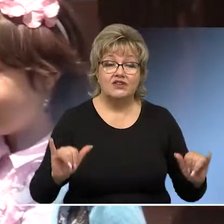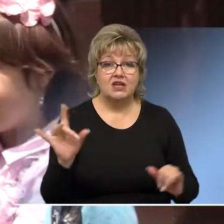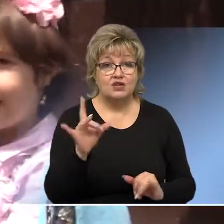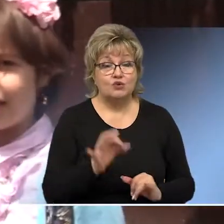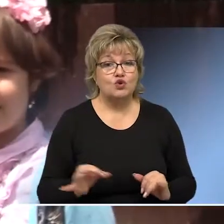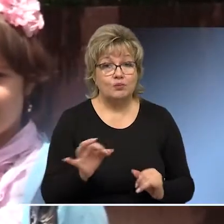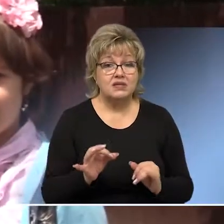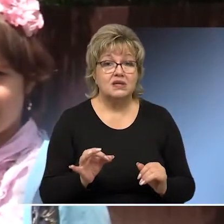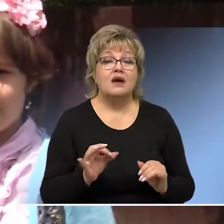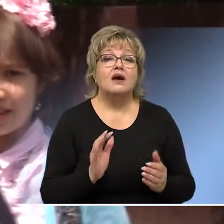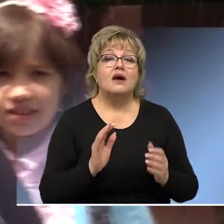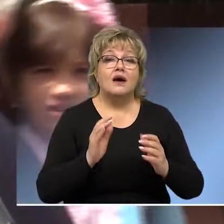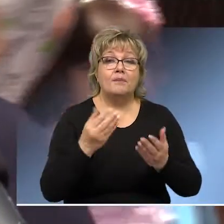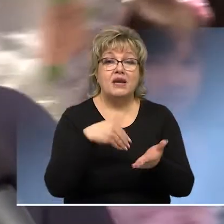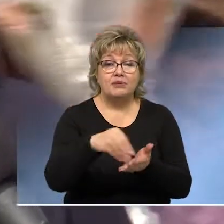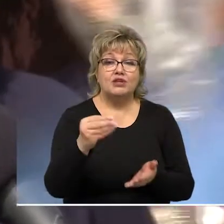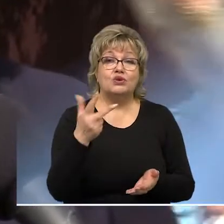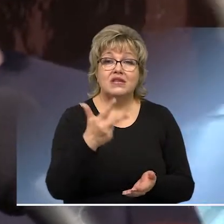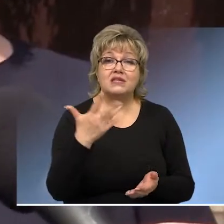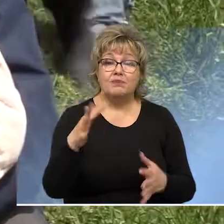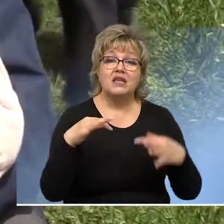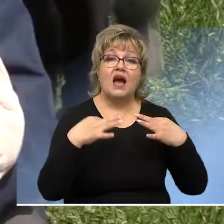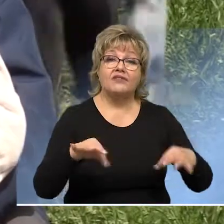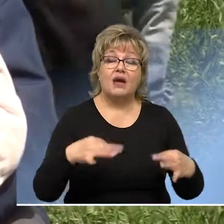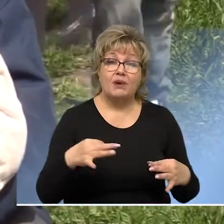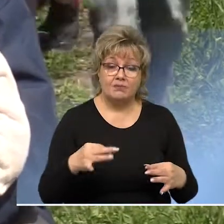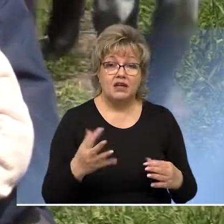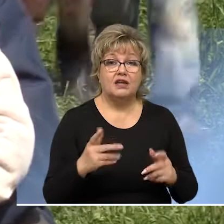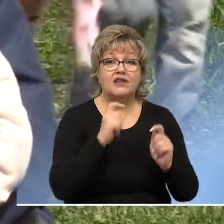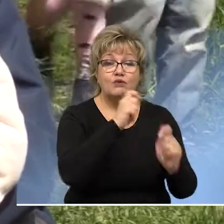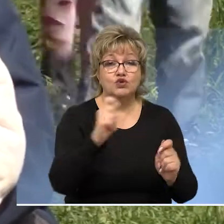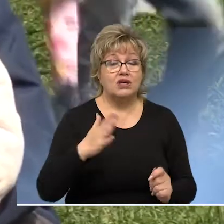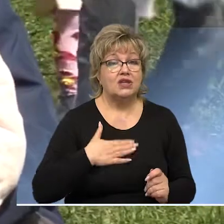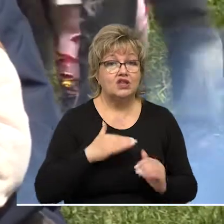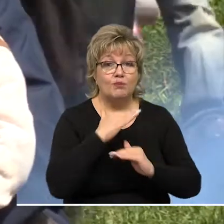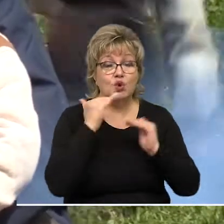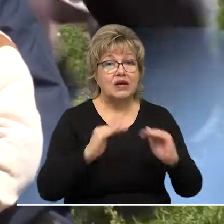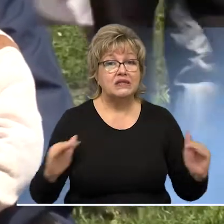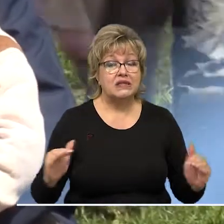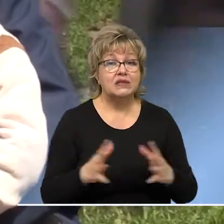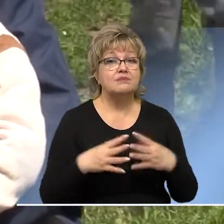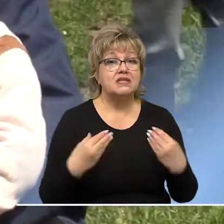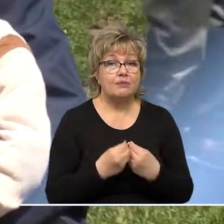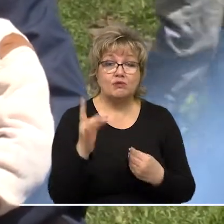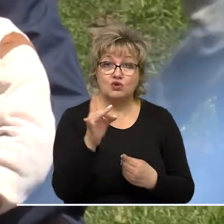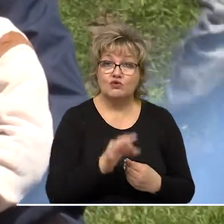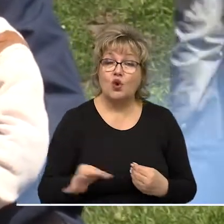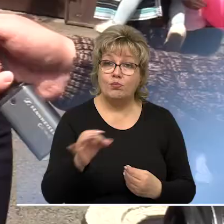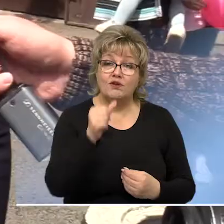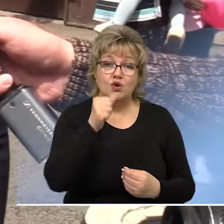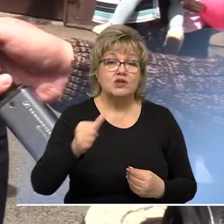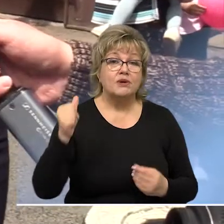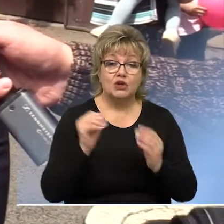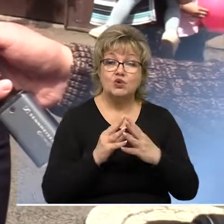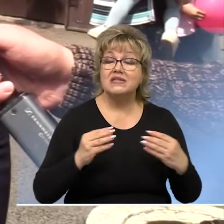Ростовской области приобретено 35 автомобилей для вручения их нашим многодетным семьям Ростовской области. В